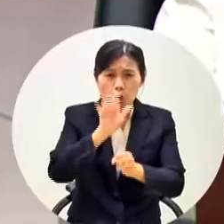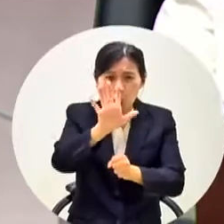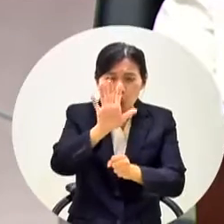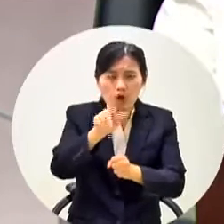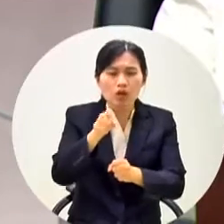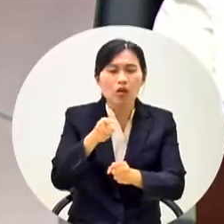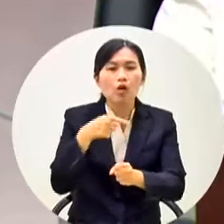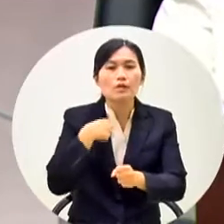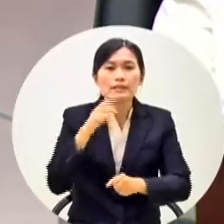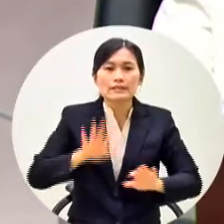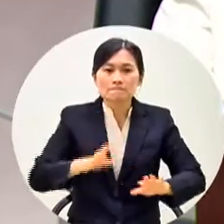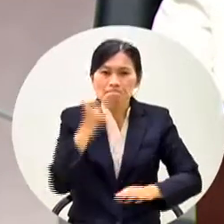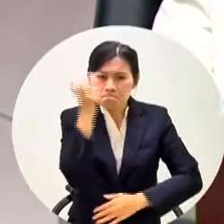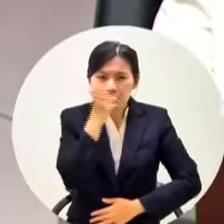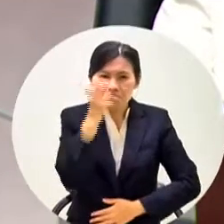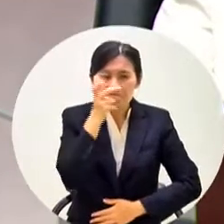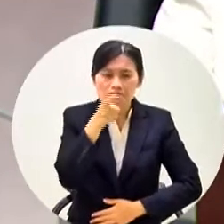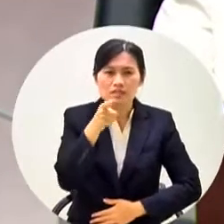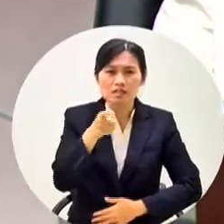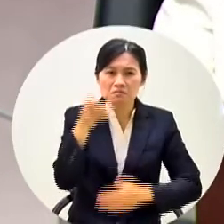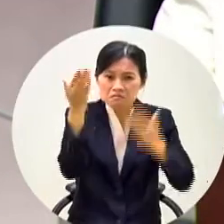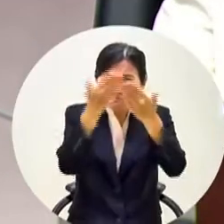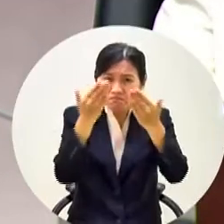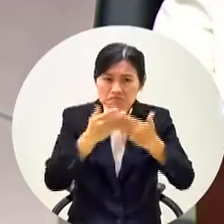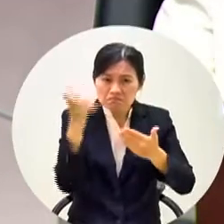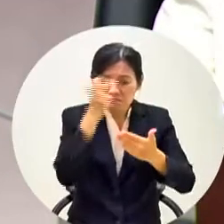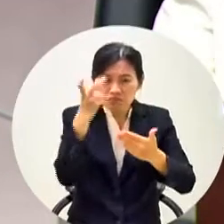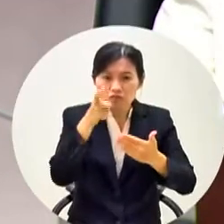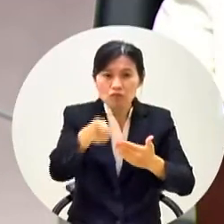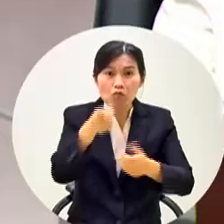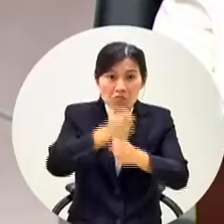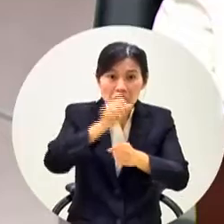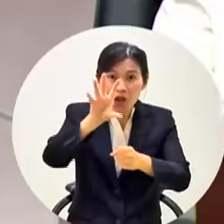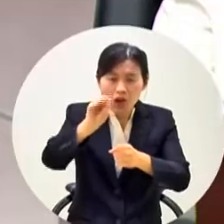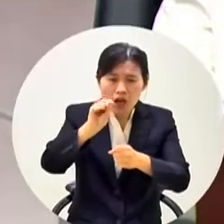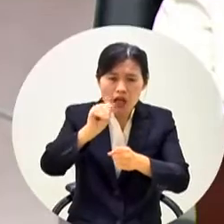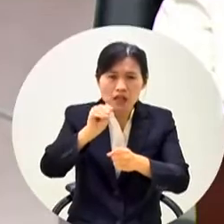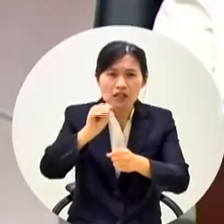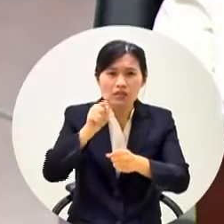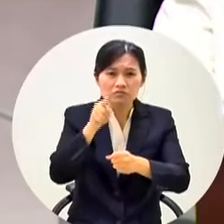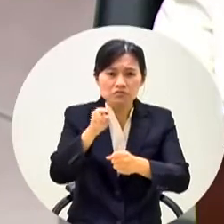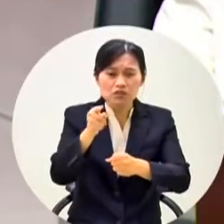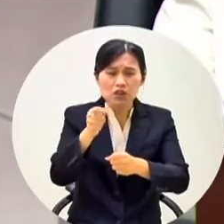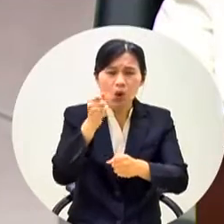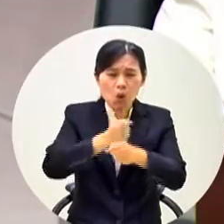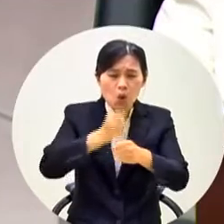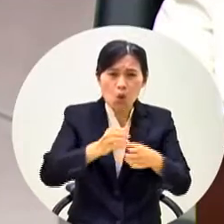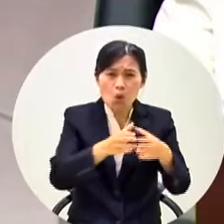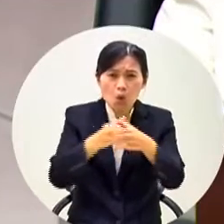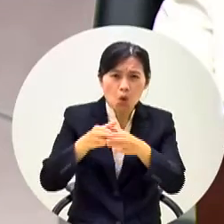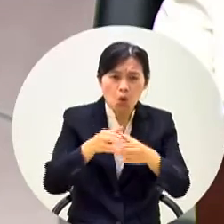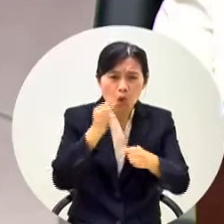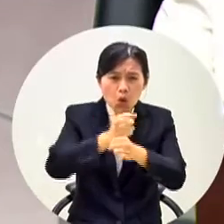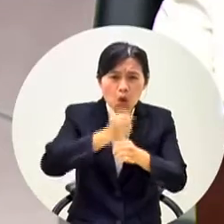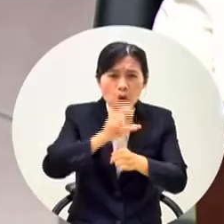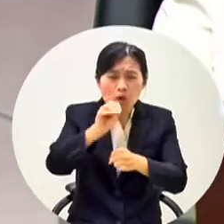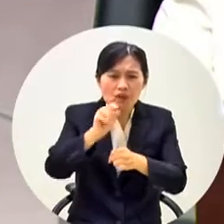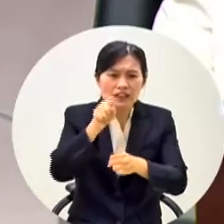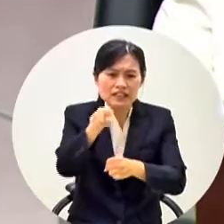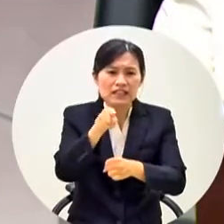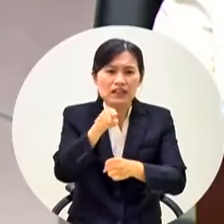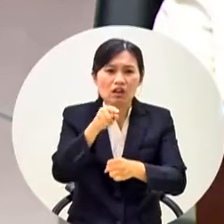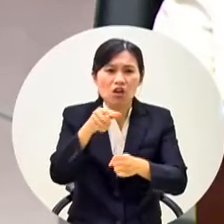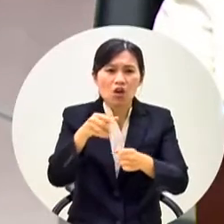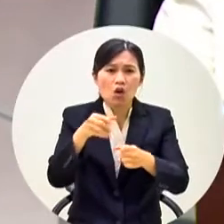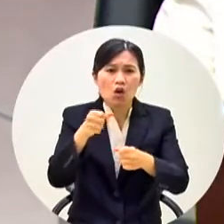政見到底他是怎麼樣的在做他的施政團隊是怎麼樣的一個能力因為